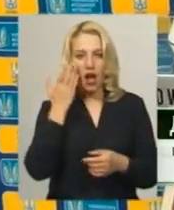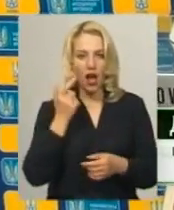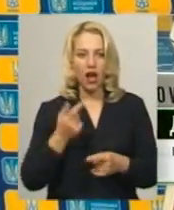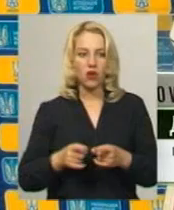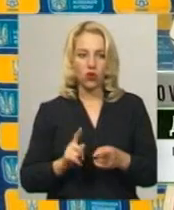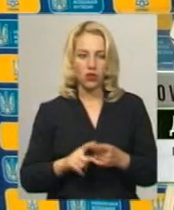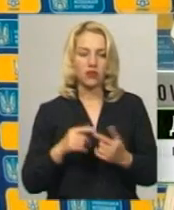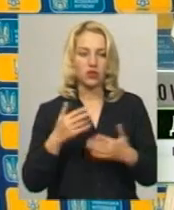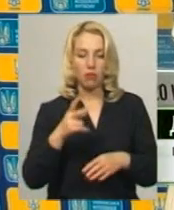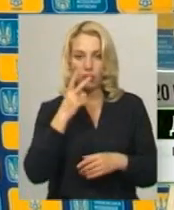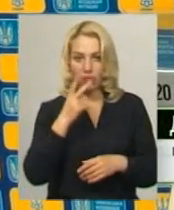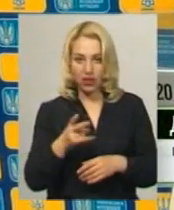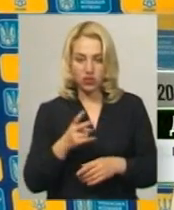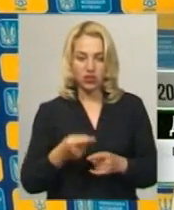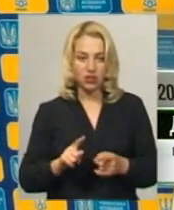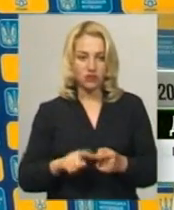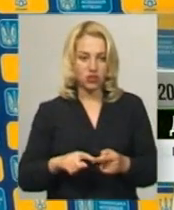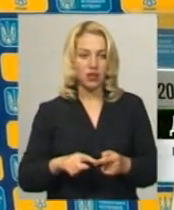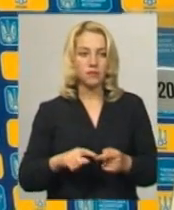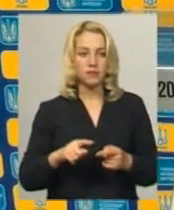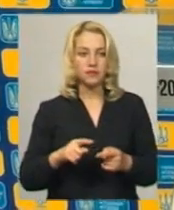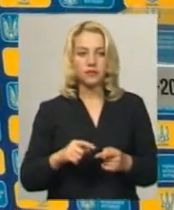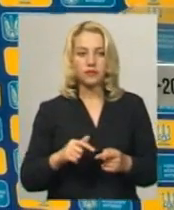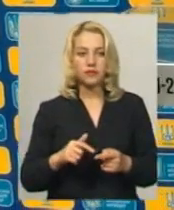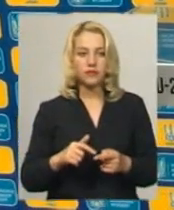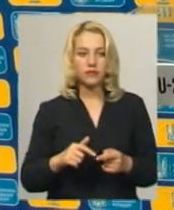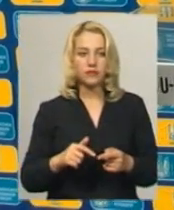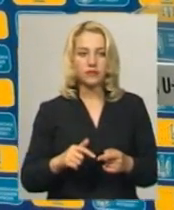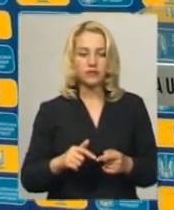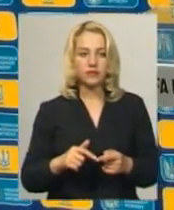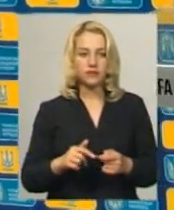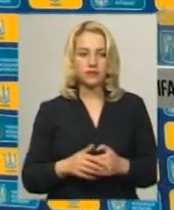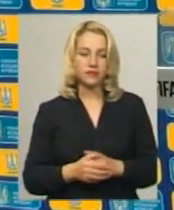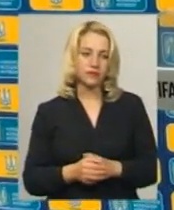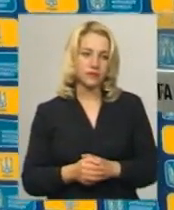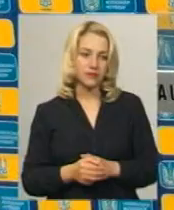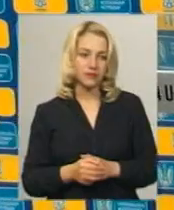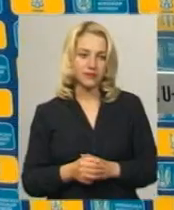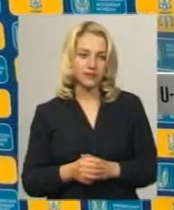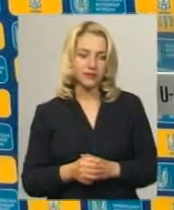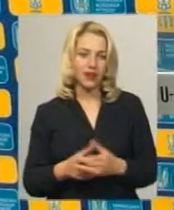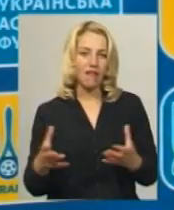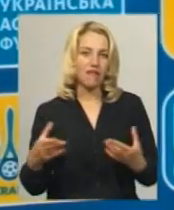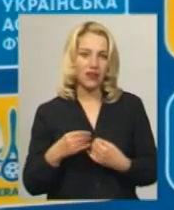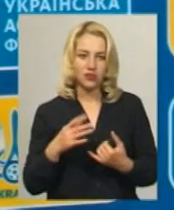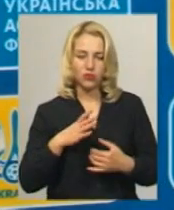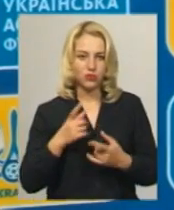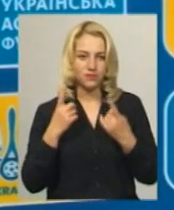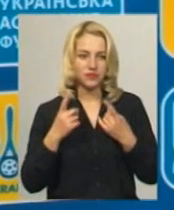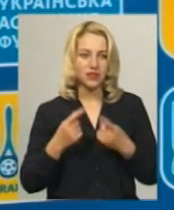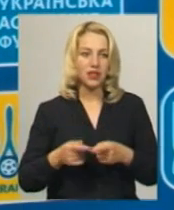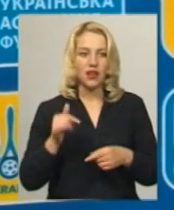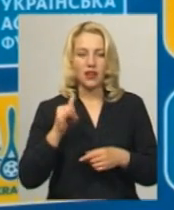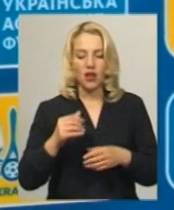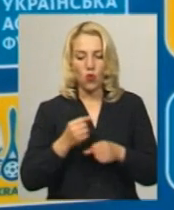побачили, то вони вже дуже сильно розроділи і враження були дуже великі. Кубок побував у